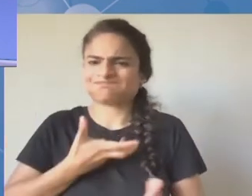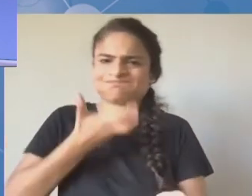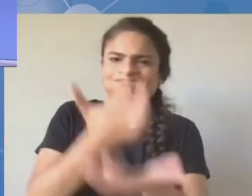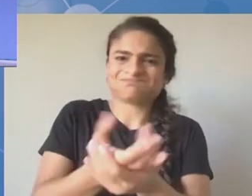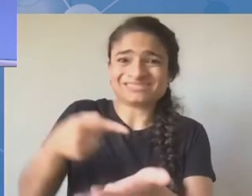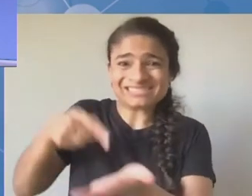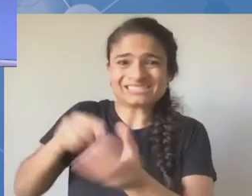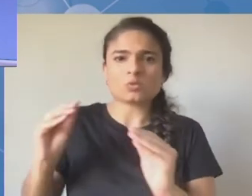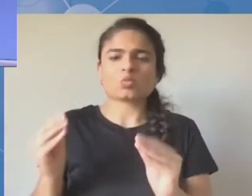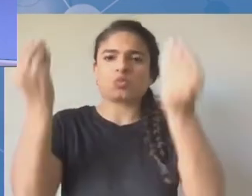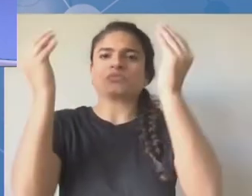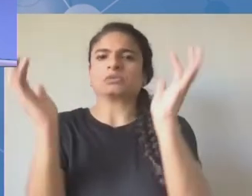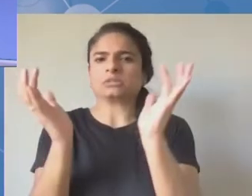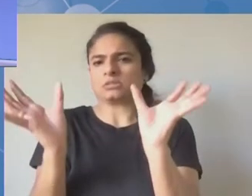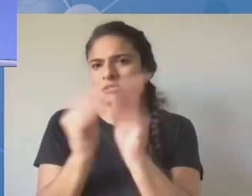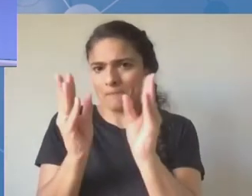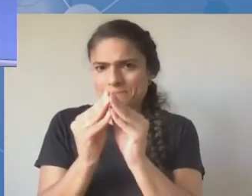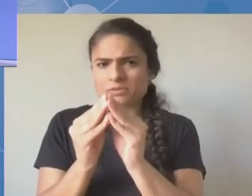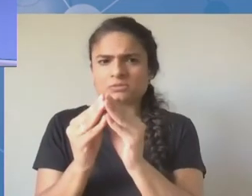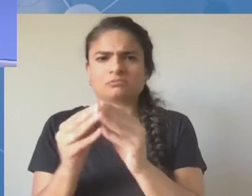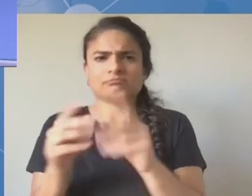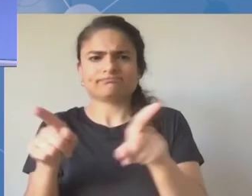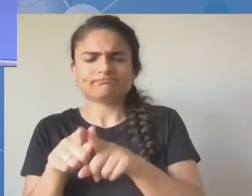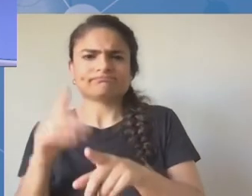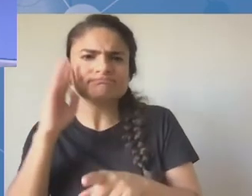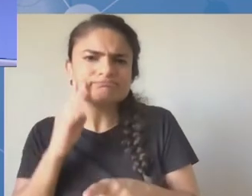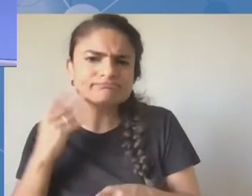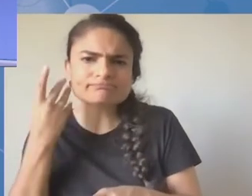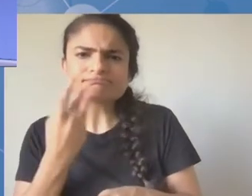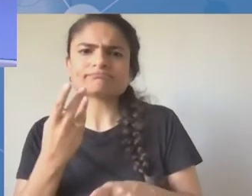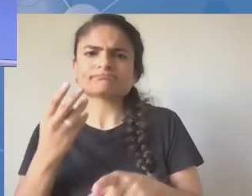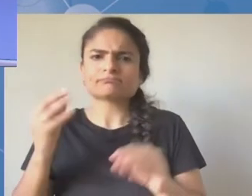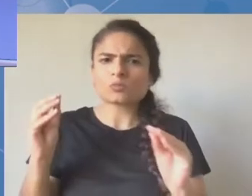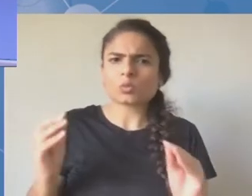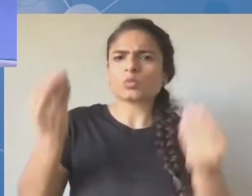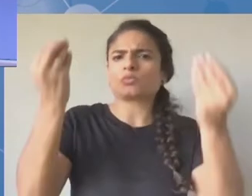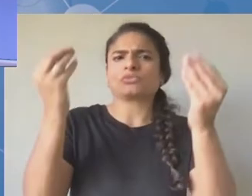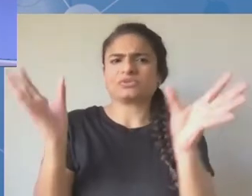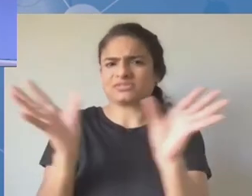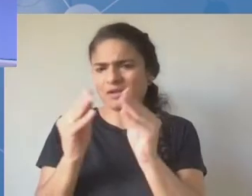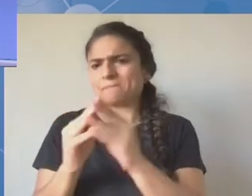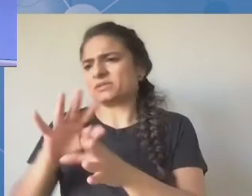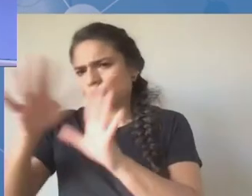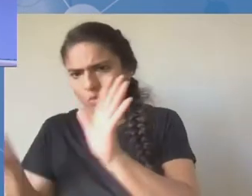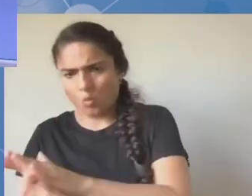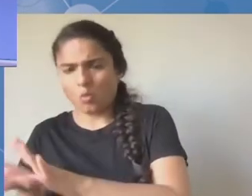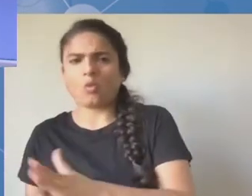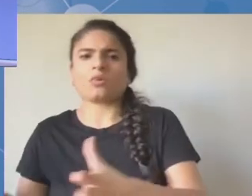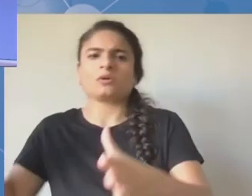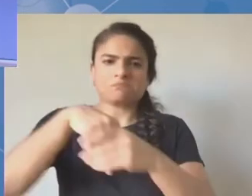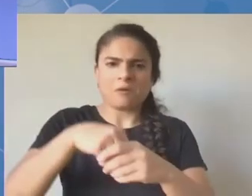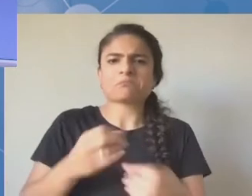uwzględniane w sprawozdaniach, które potem zbierają wnioski płynące z toczących się dyskusji. Bardzo dziękuję.